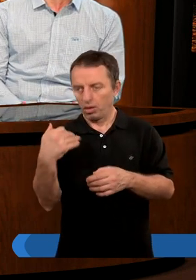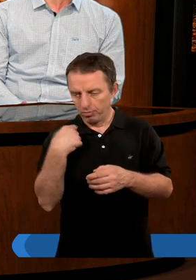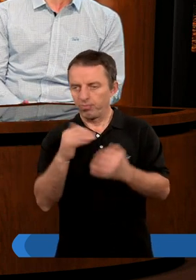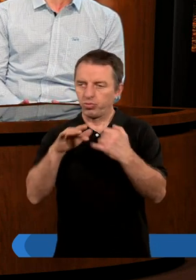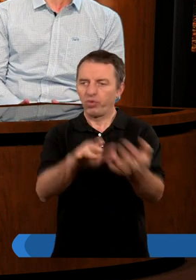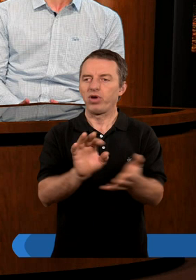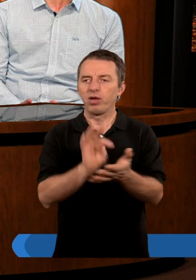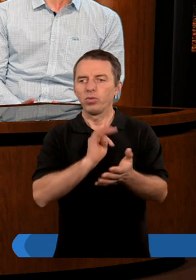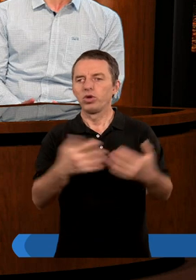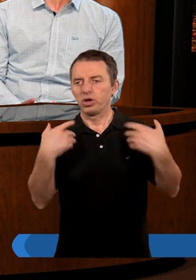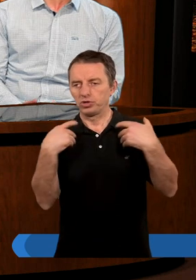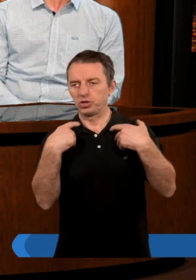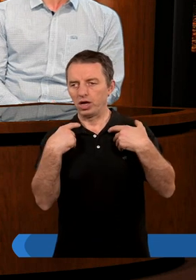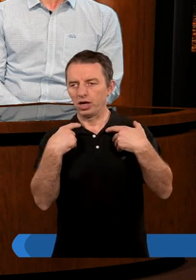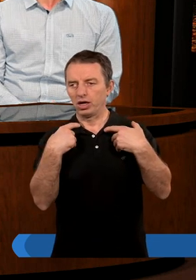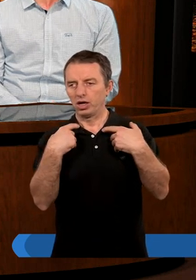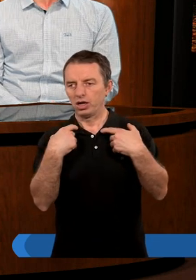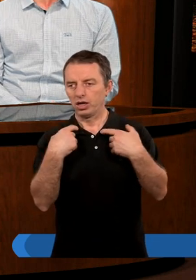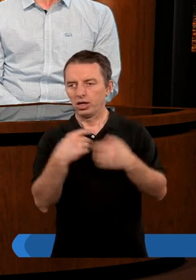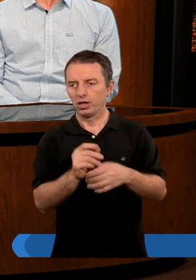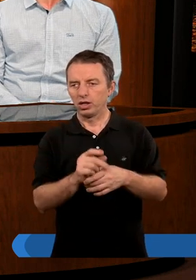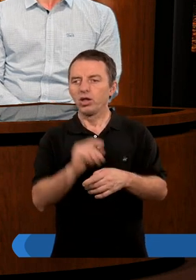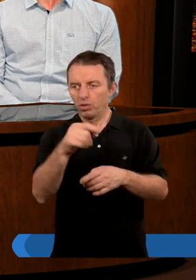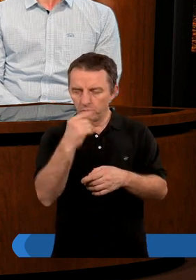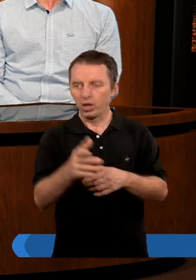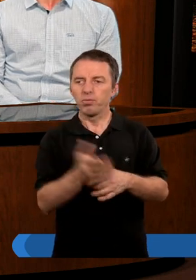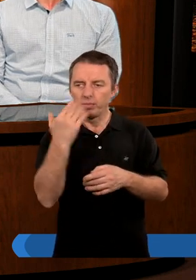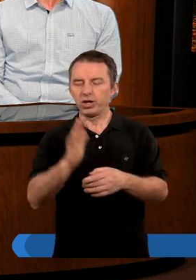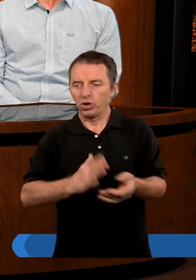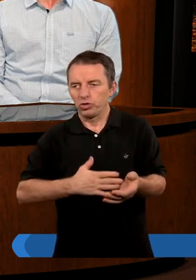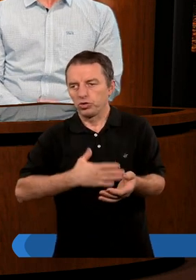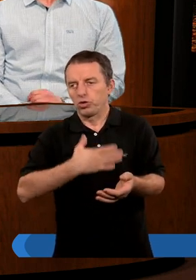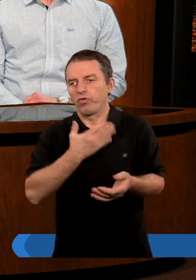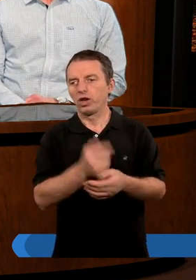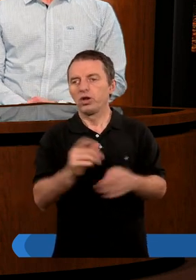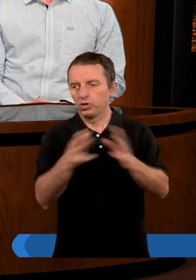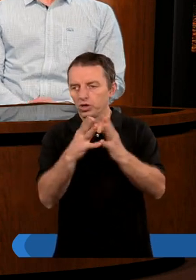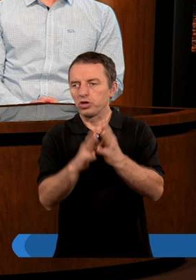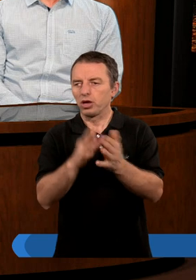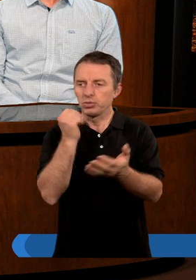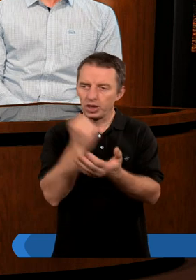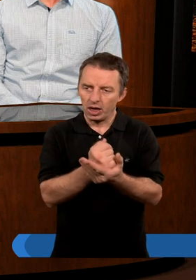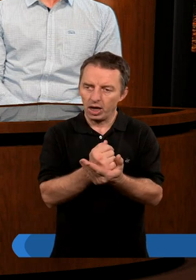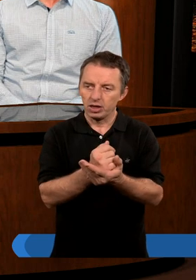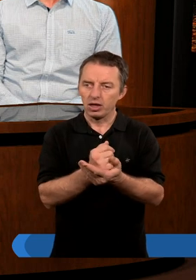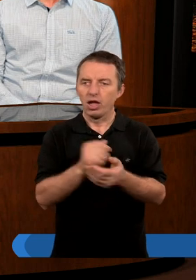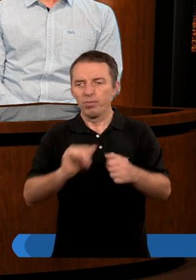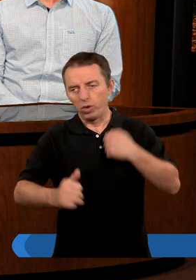wpływa na twoje życie. Dziękuję. Ja bym powiedział, że to jest w ogóle bardzo dziwne odrzucać dziesięć przykazań,